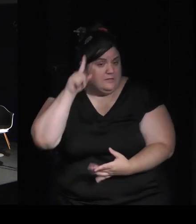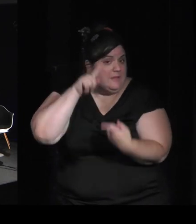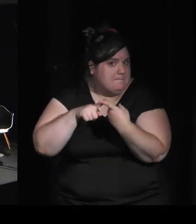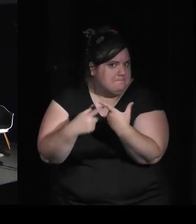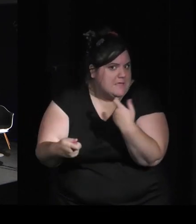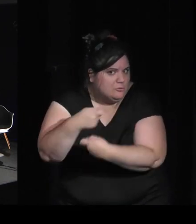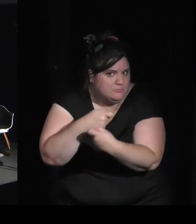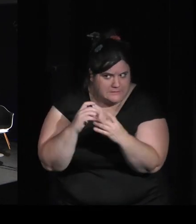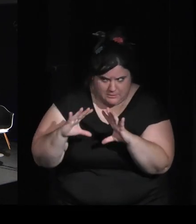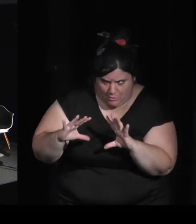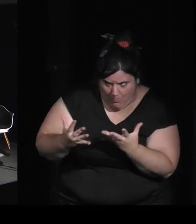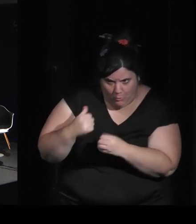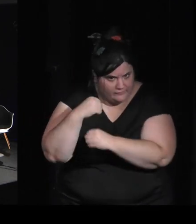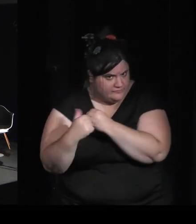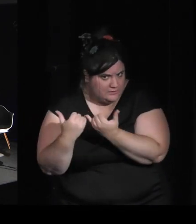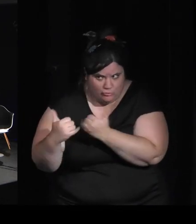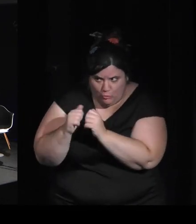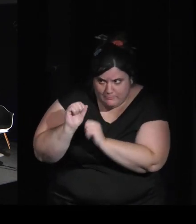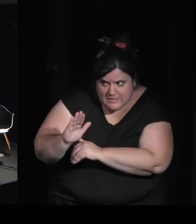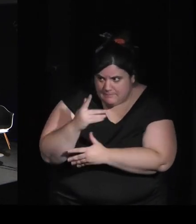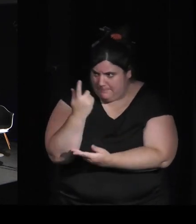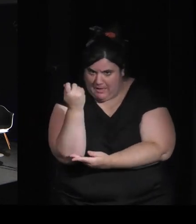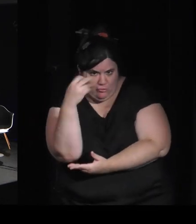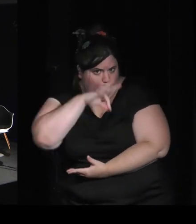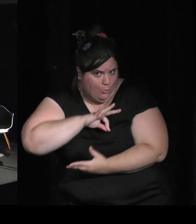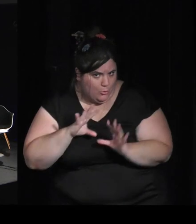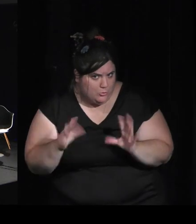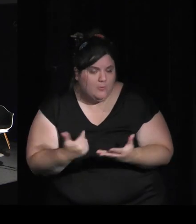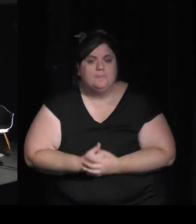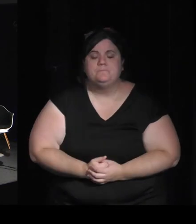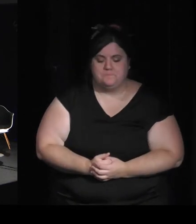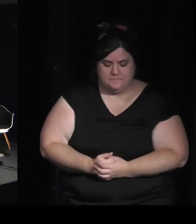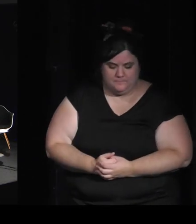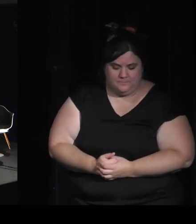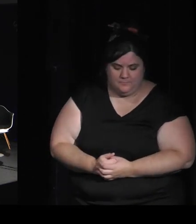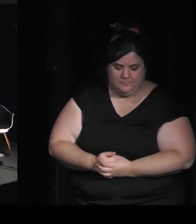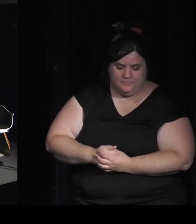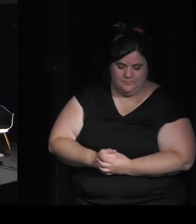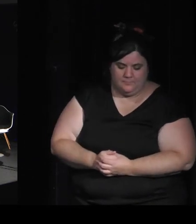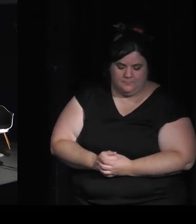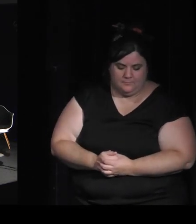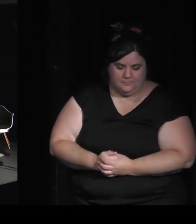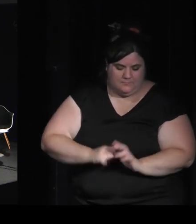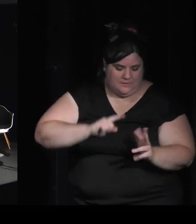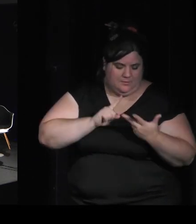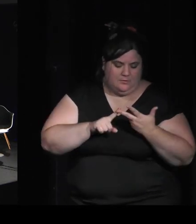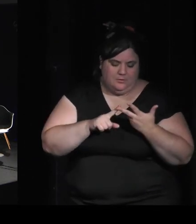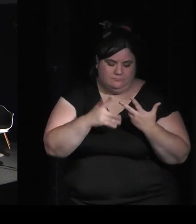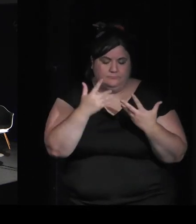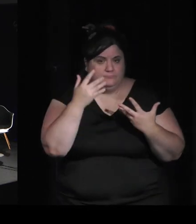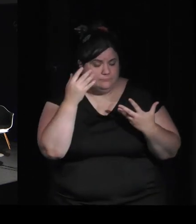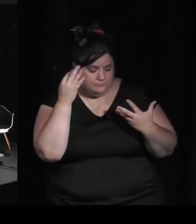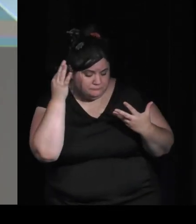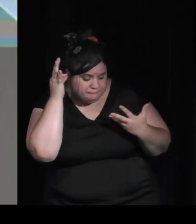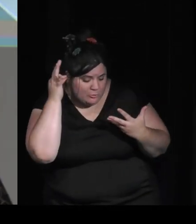modélisation de sons de véhicules ou encore évaluation de troubles de l'attention par le jeu donc vous voyez beaucoup de